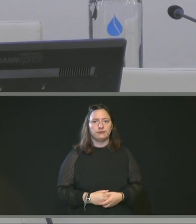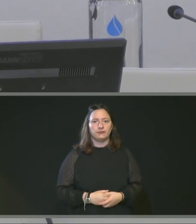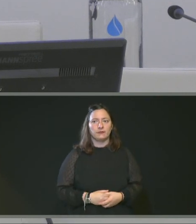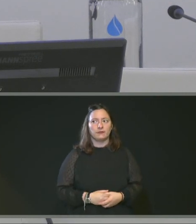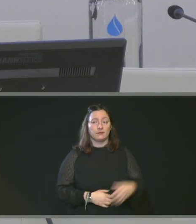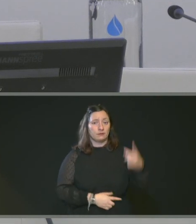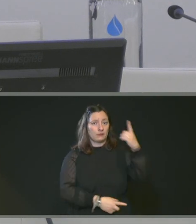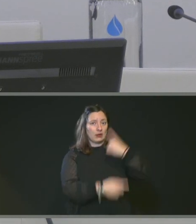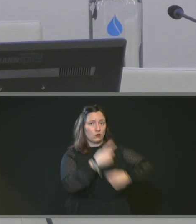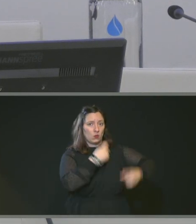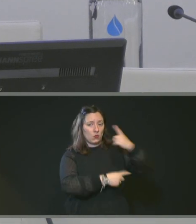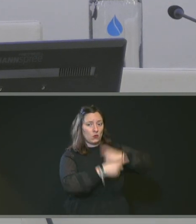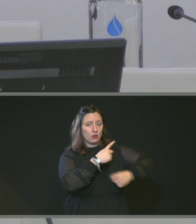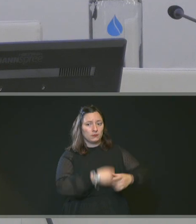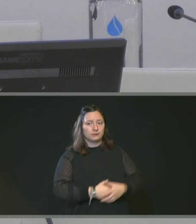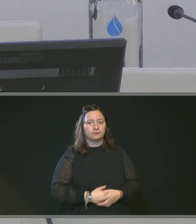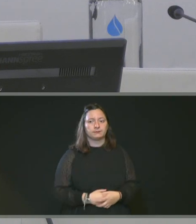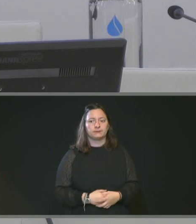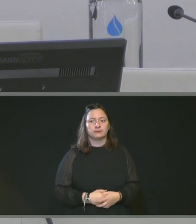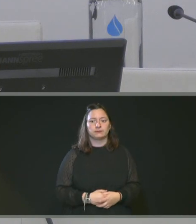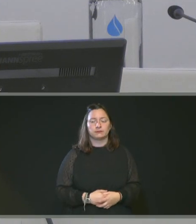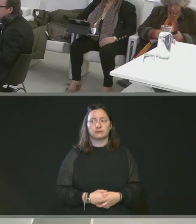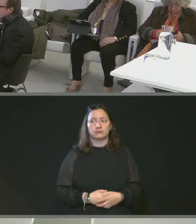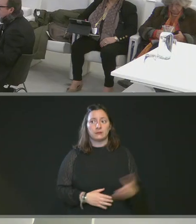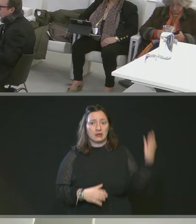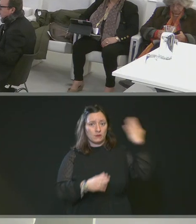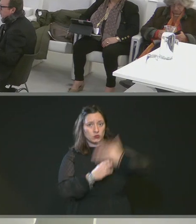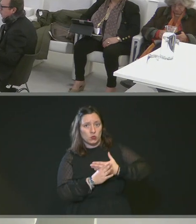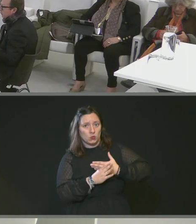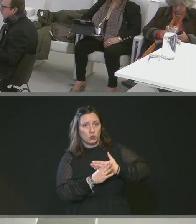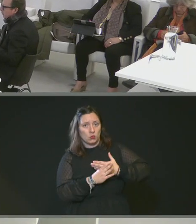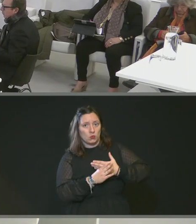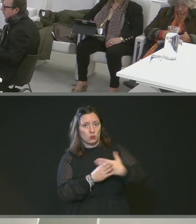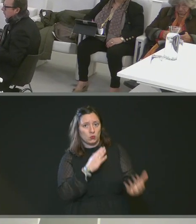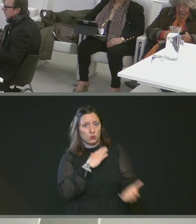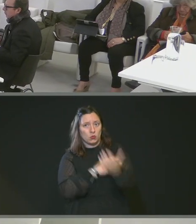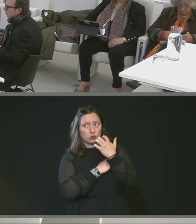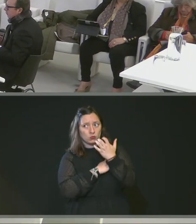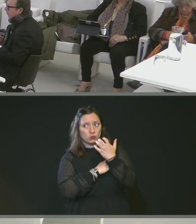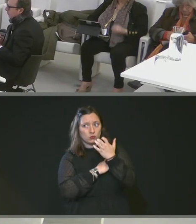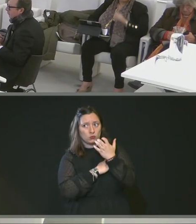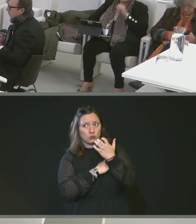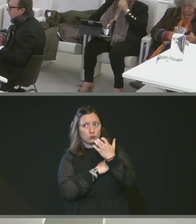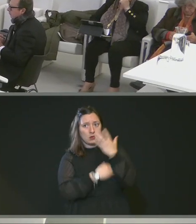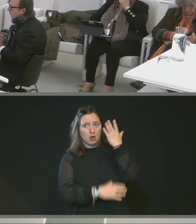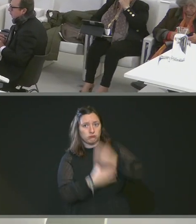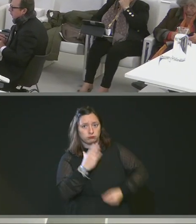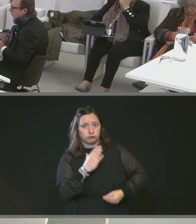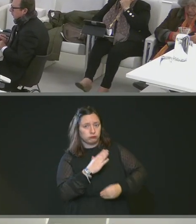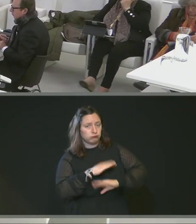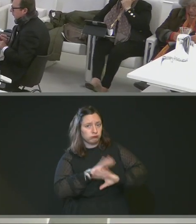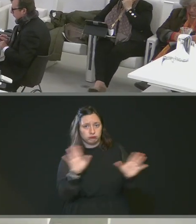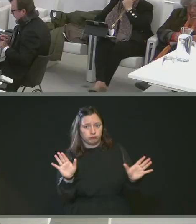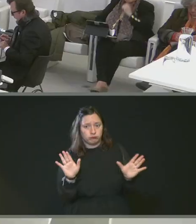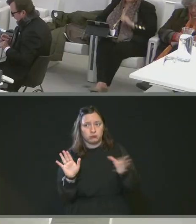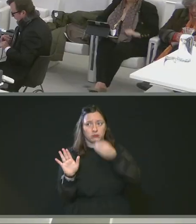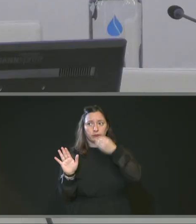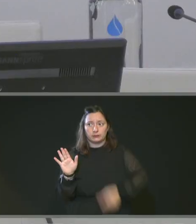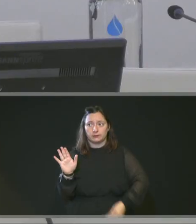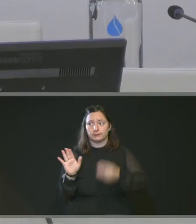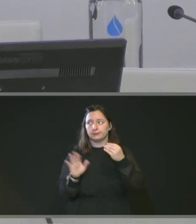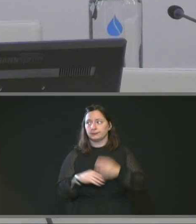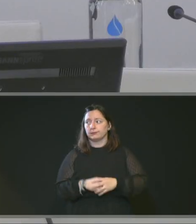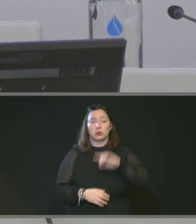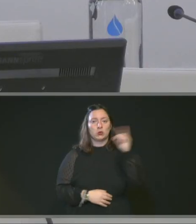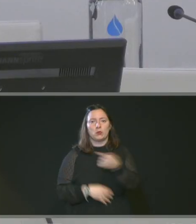là-dessus ? Non, pas d'intervention, pas de vote contre, pas d'abstention. donc, unanimité. La numéro